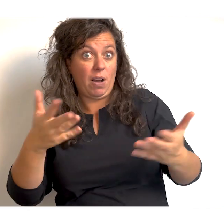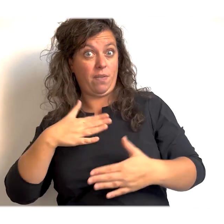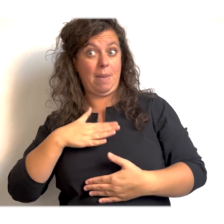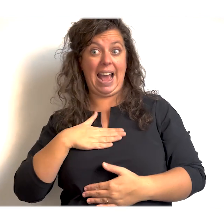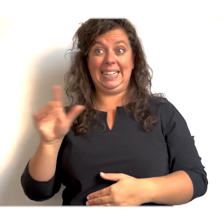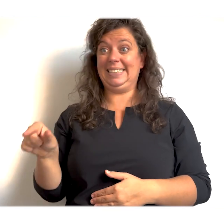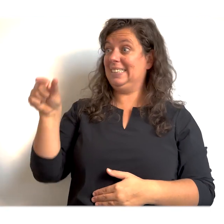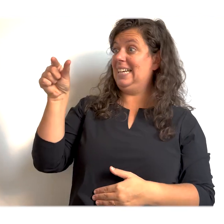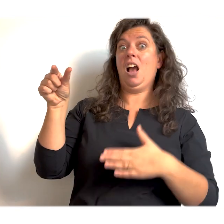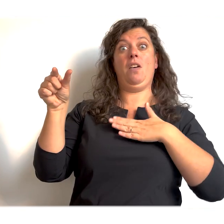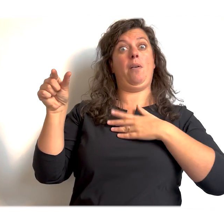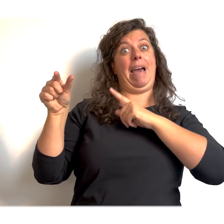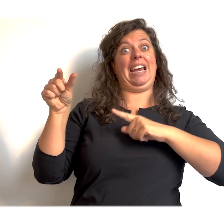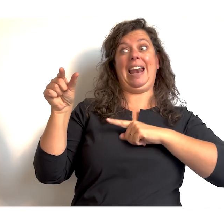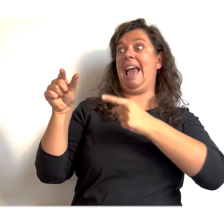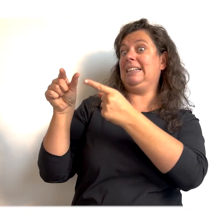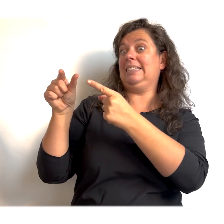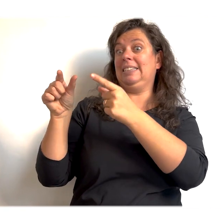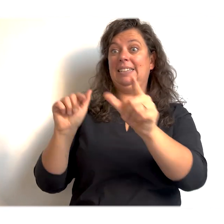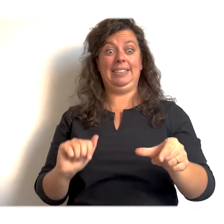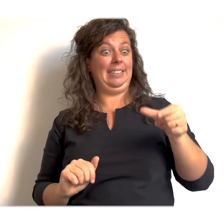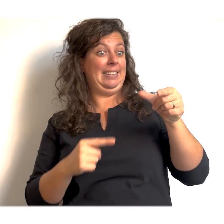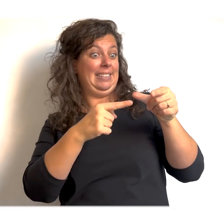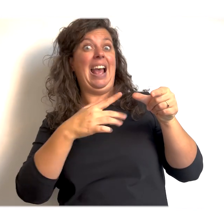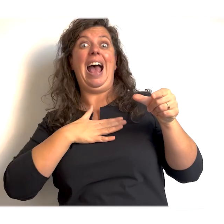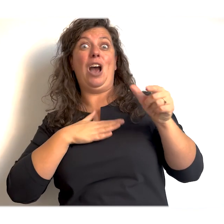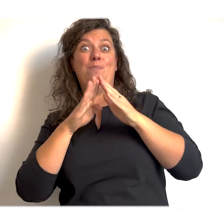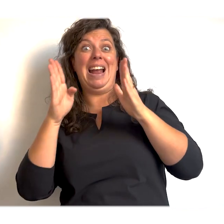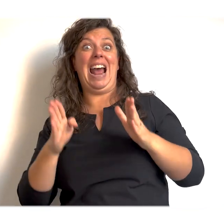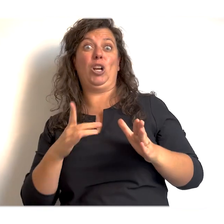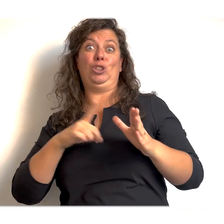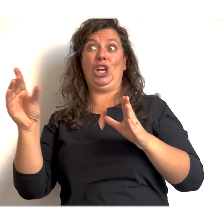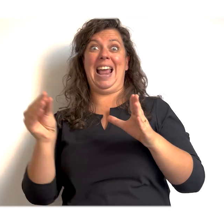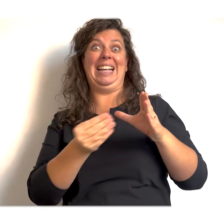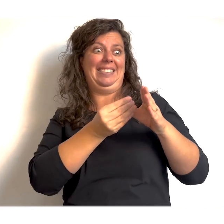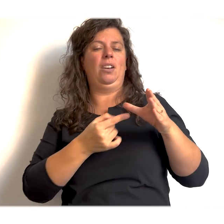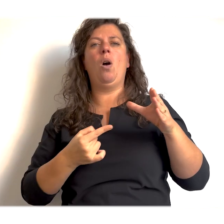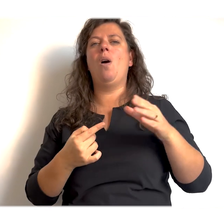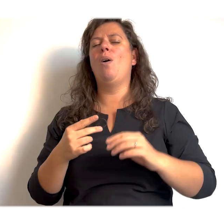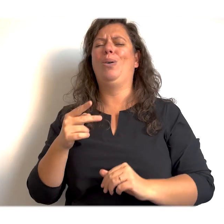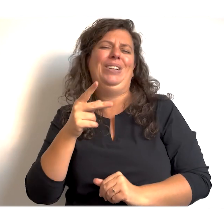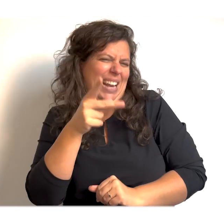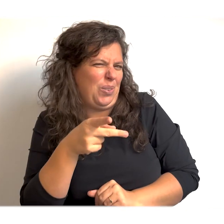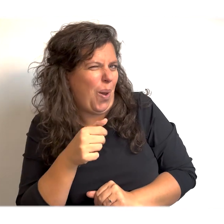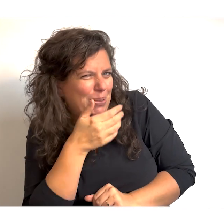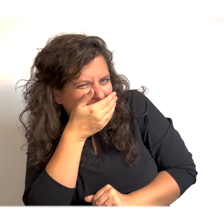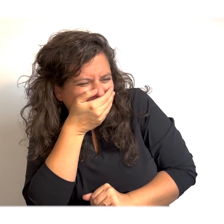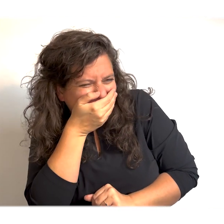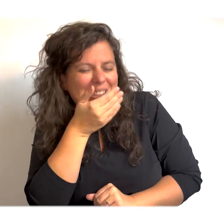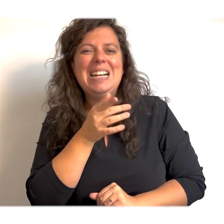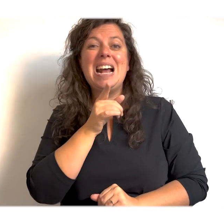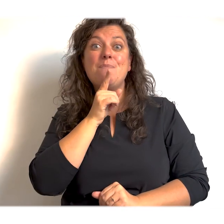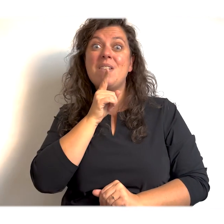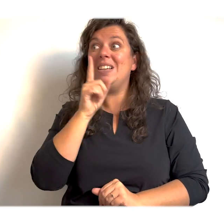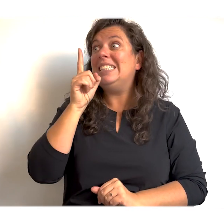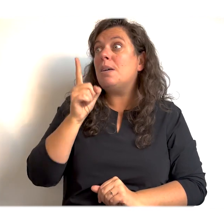Deze hebben jullie van mij geleend. En deze komt ook uit mijn huis. Ja. Oké, dat klopt wel een beetje. Maar Burelletti, wie is dan de baas van